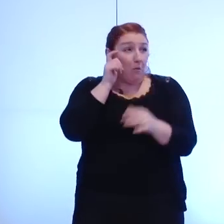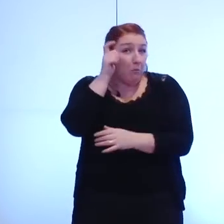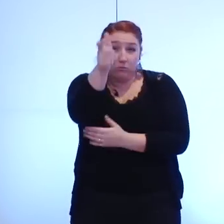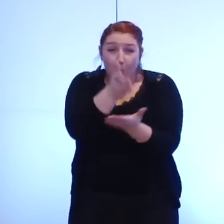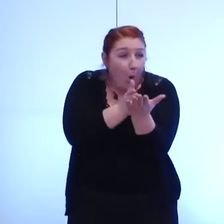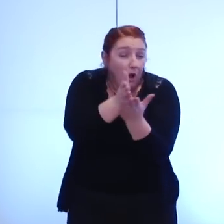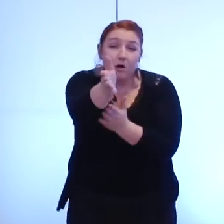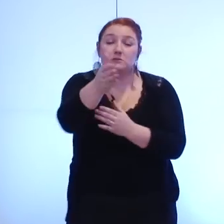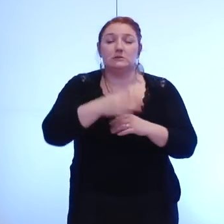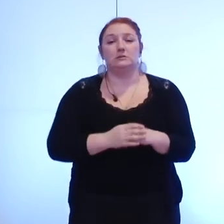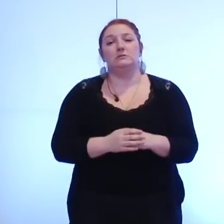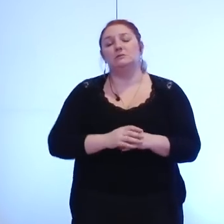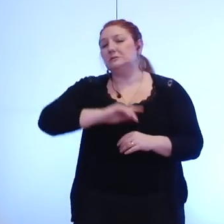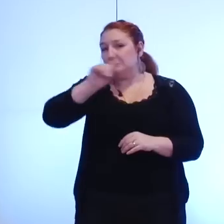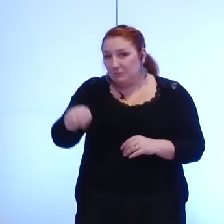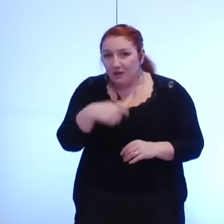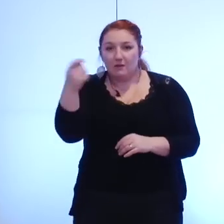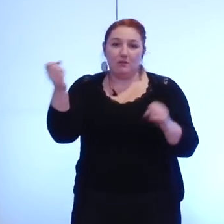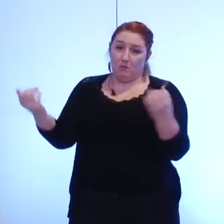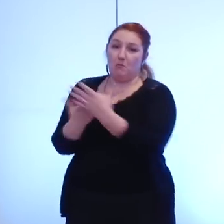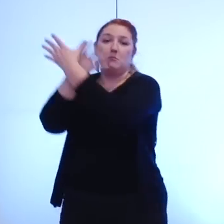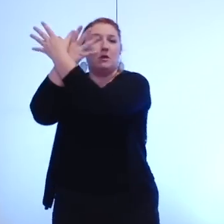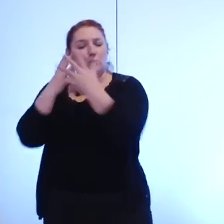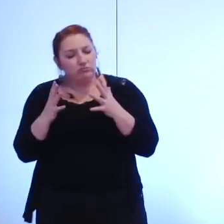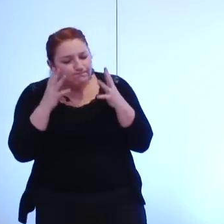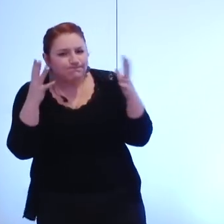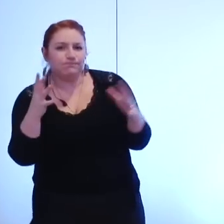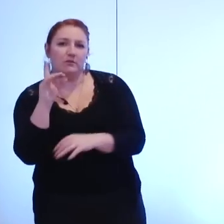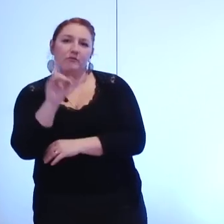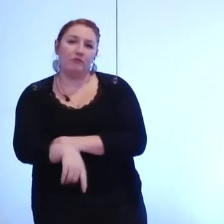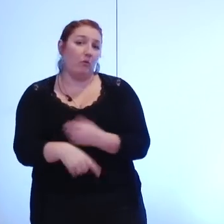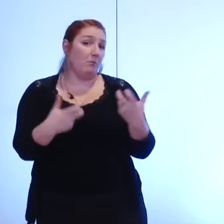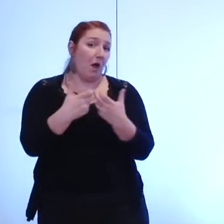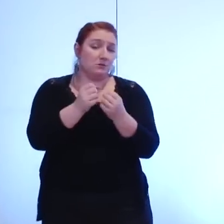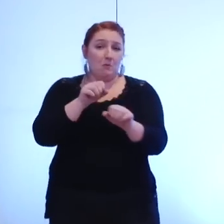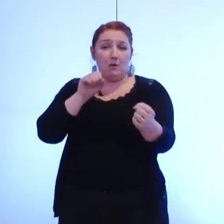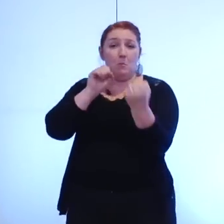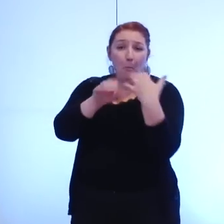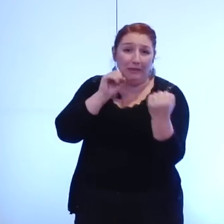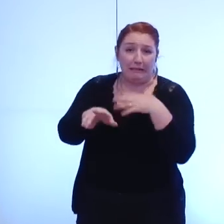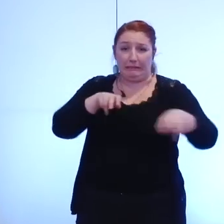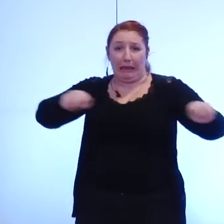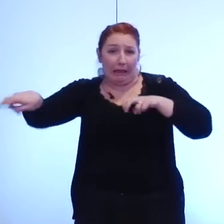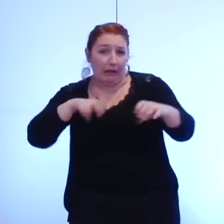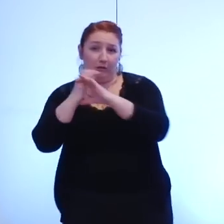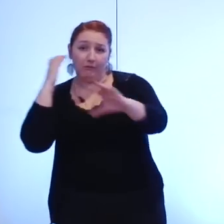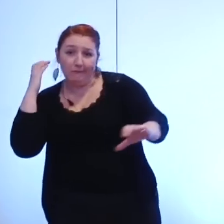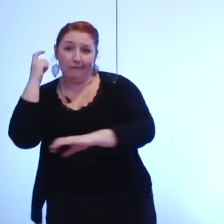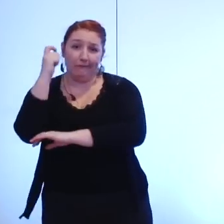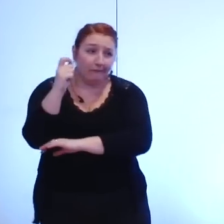et qui doivent être portées à cette échelle je pense bien sûr la question des mobilités service public